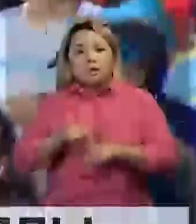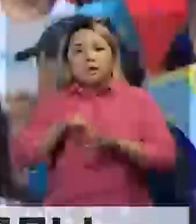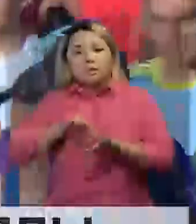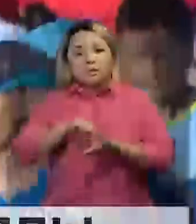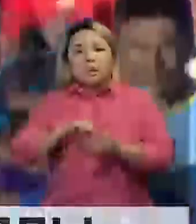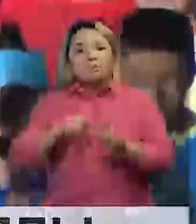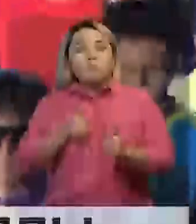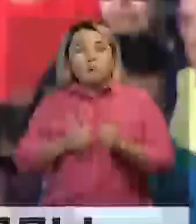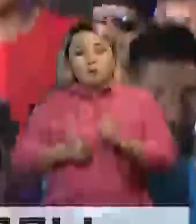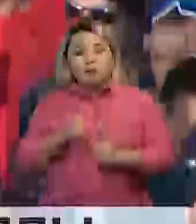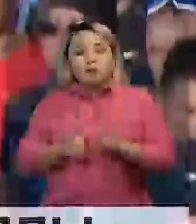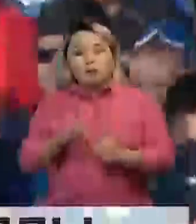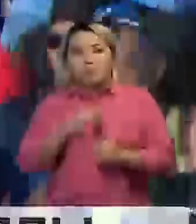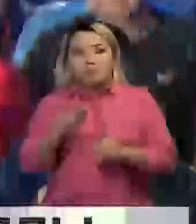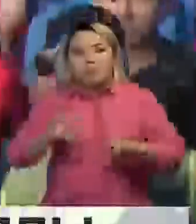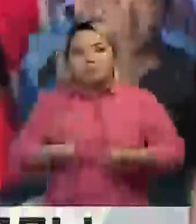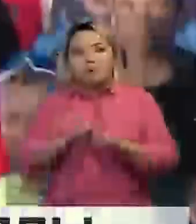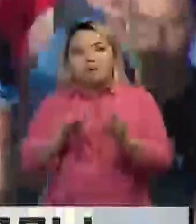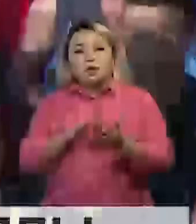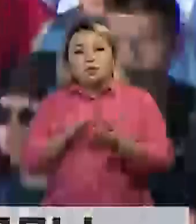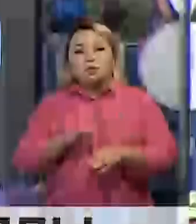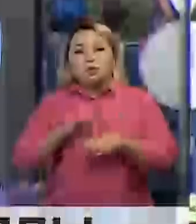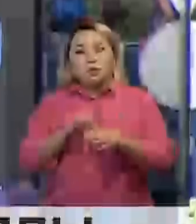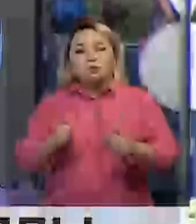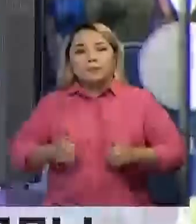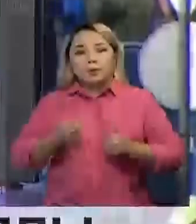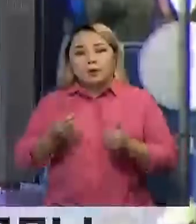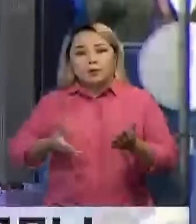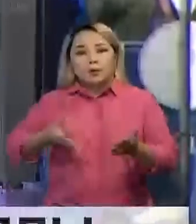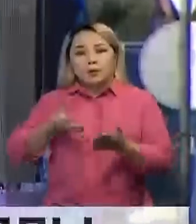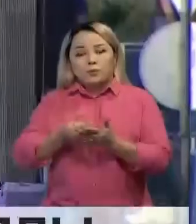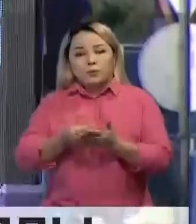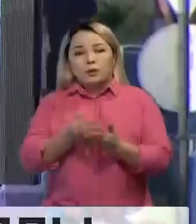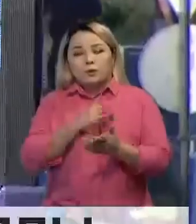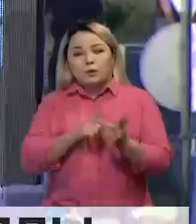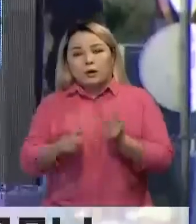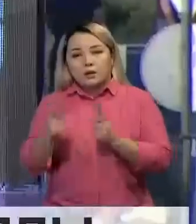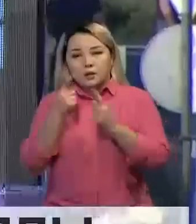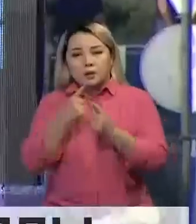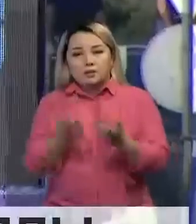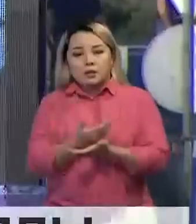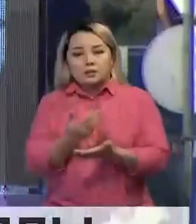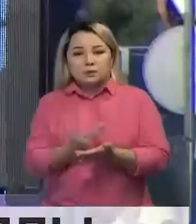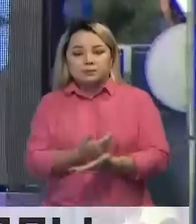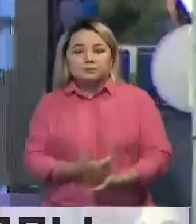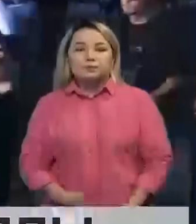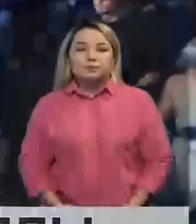үйімдастырушылары оның денесін ел ордаға жеткізі үшін барлық-қаржылық төлемді өтеуге дайын екендірін мәлімгеді.